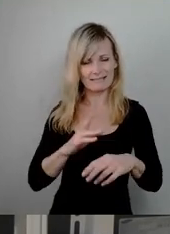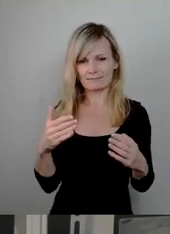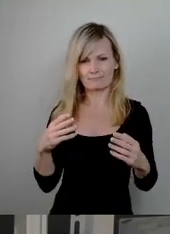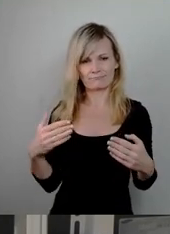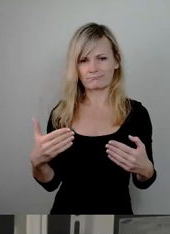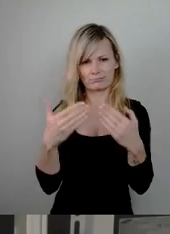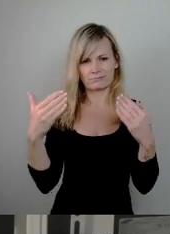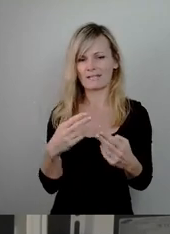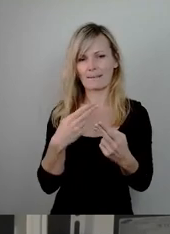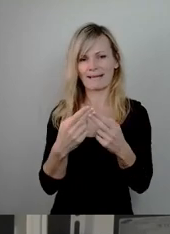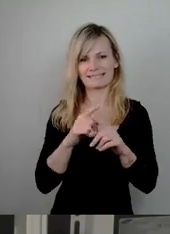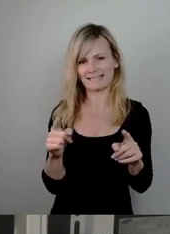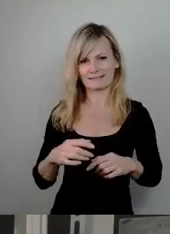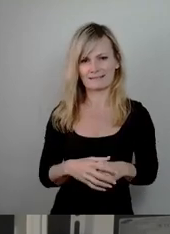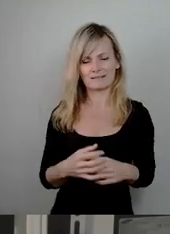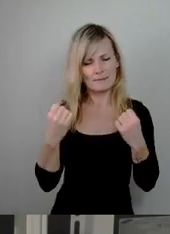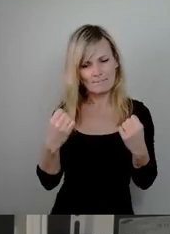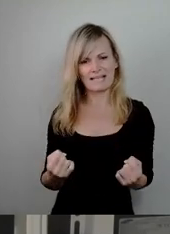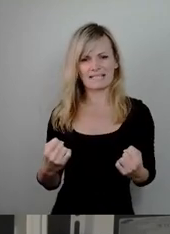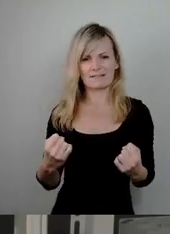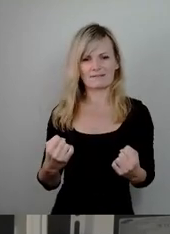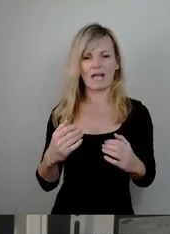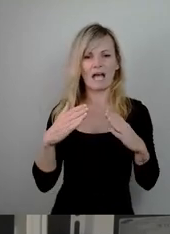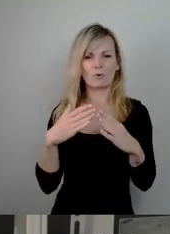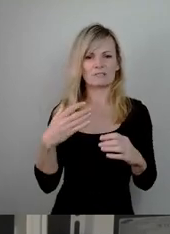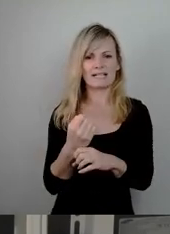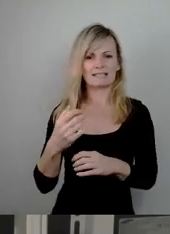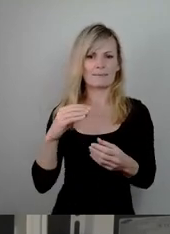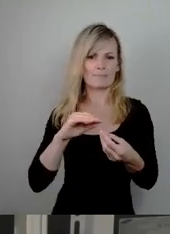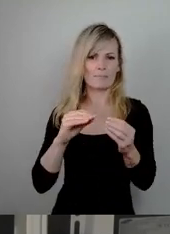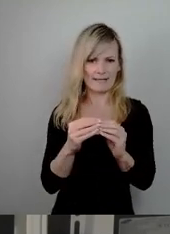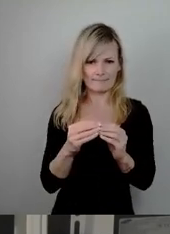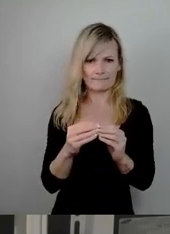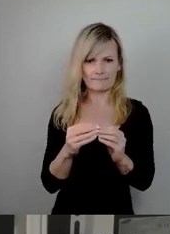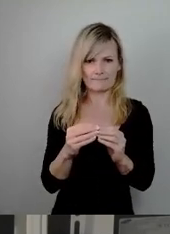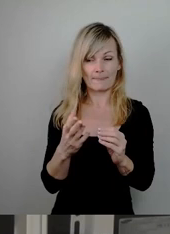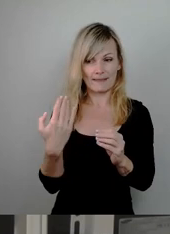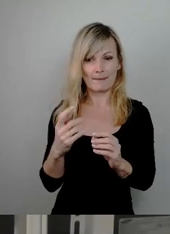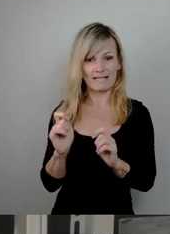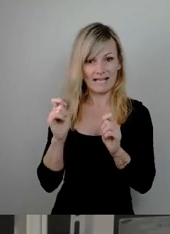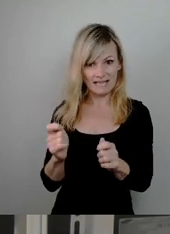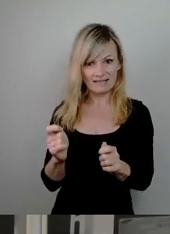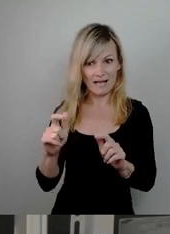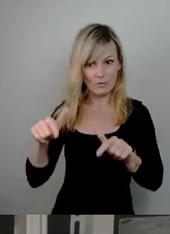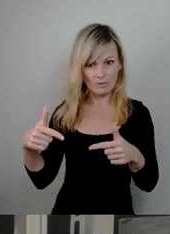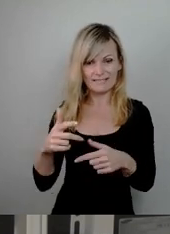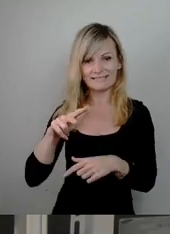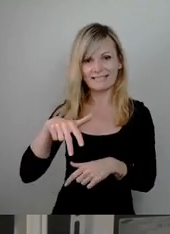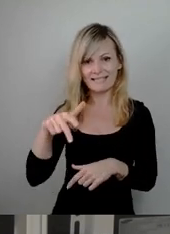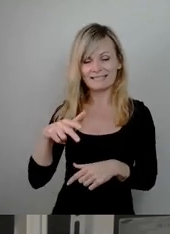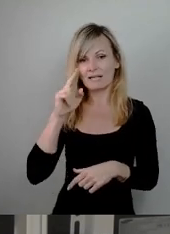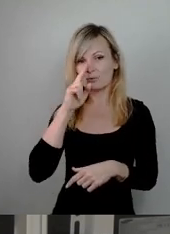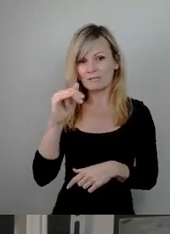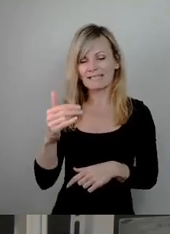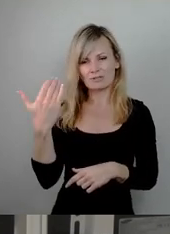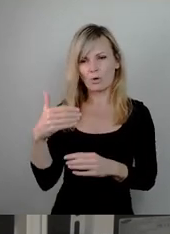Haushaltsprobleme und die waren auch schon zu dem Tag absehbar, als der Antrag gestellt wurde, nämlich der 13.06. So, jetzt